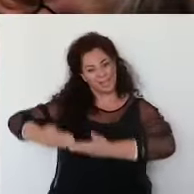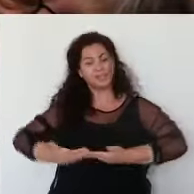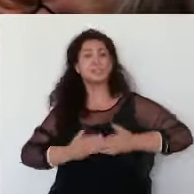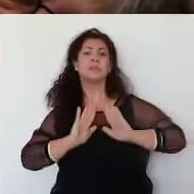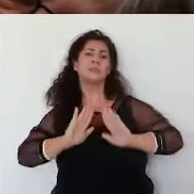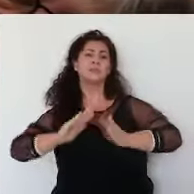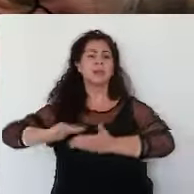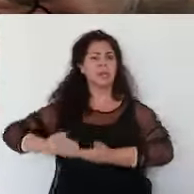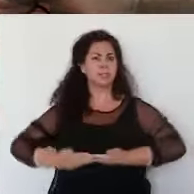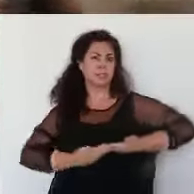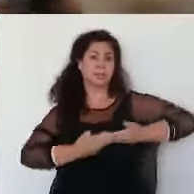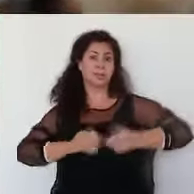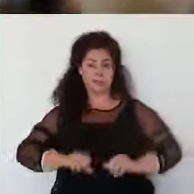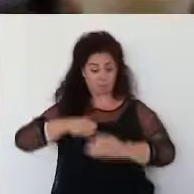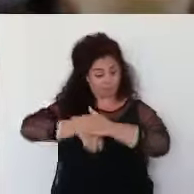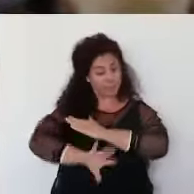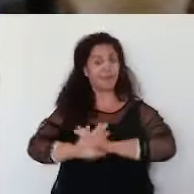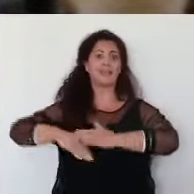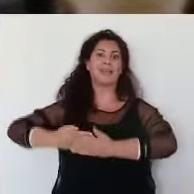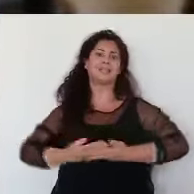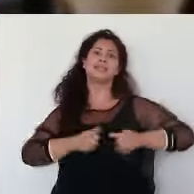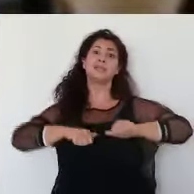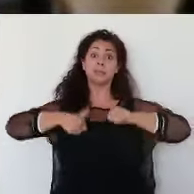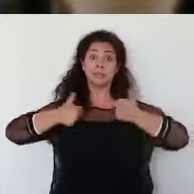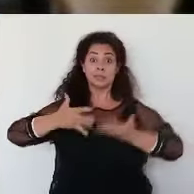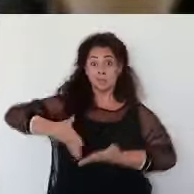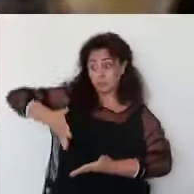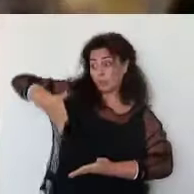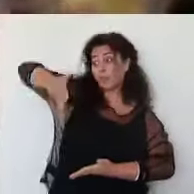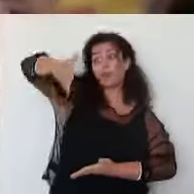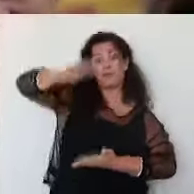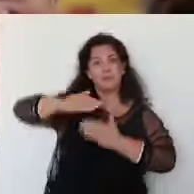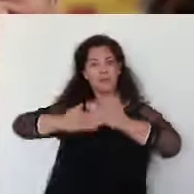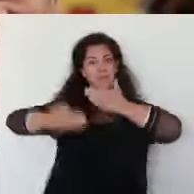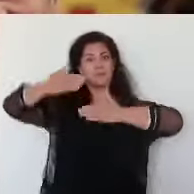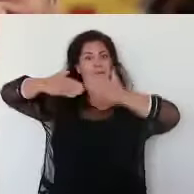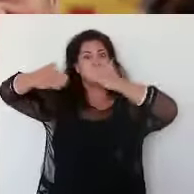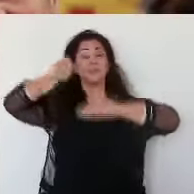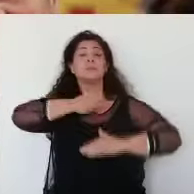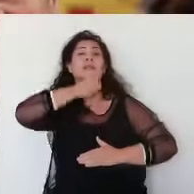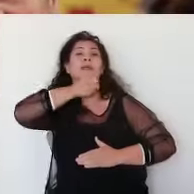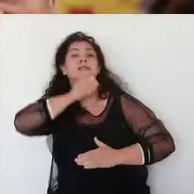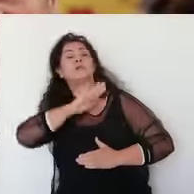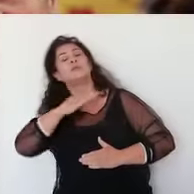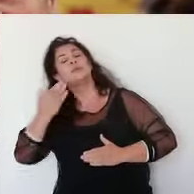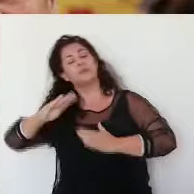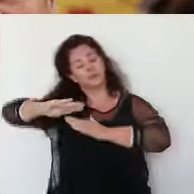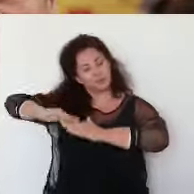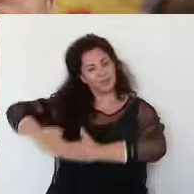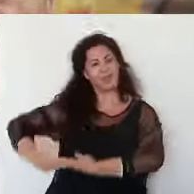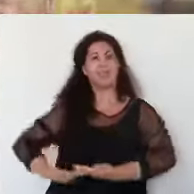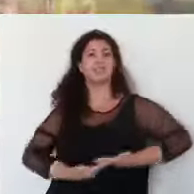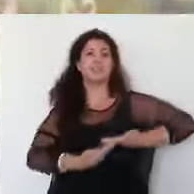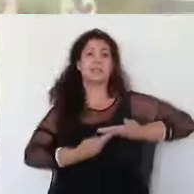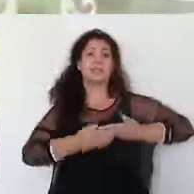بتبقى أجنة تخلق أجنة بتعيش تكبر بتبني بتخطير وبتموت